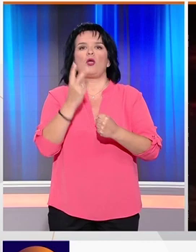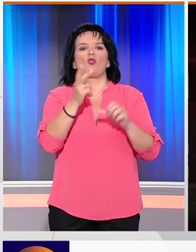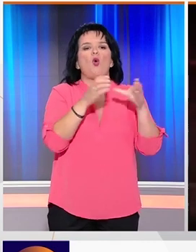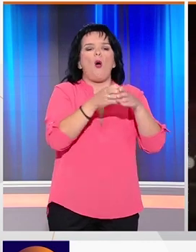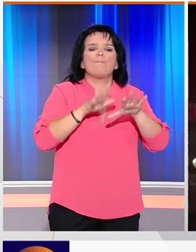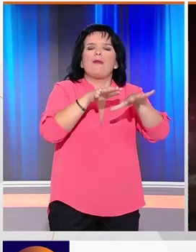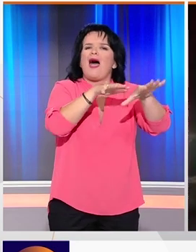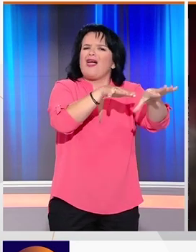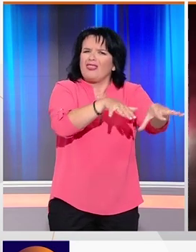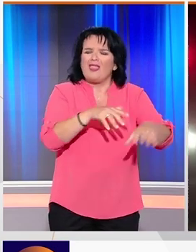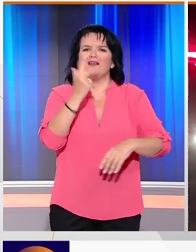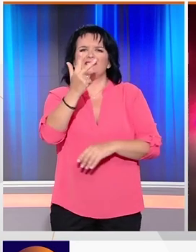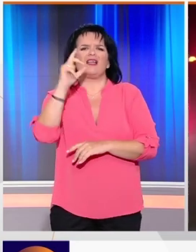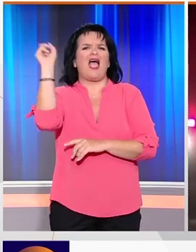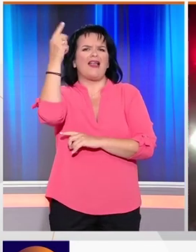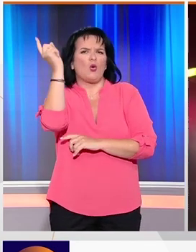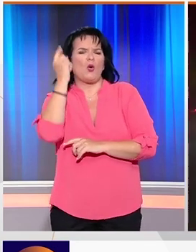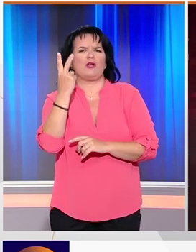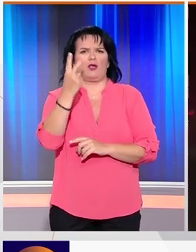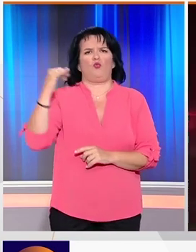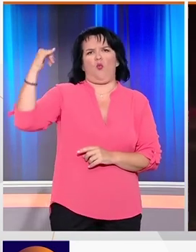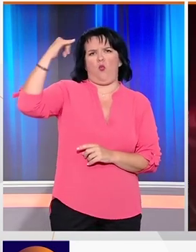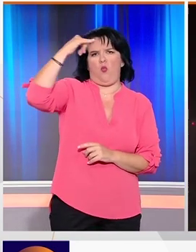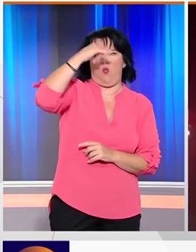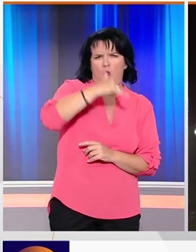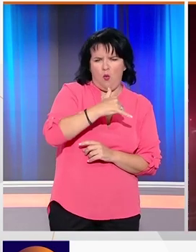πεζοπόρων τμήματων, τρία αλικόπτερα και δύο αεροσκάφη.